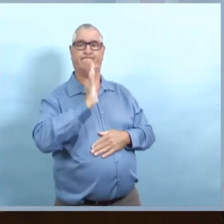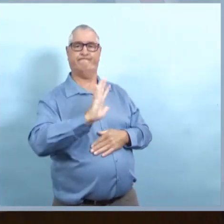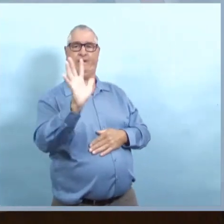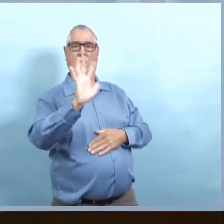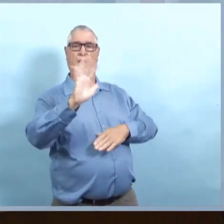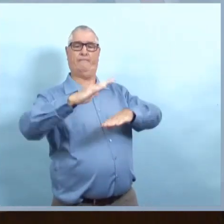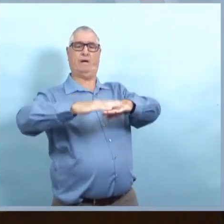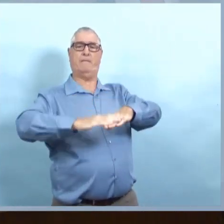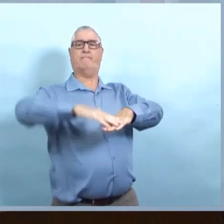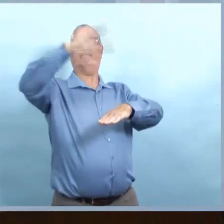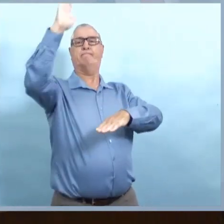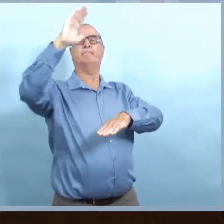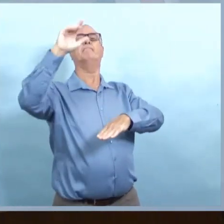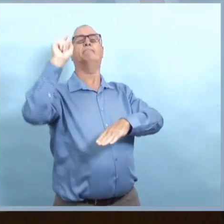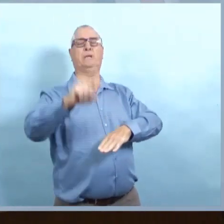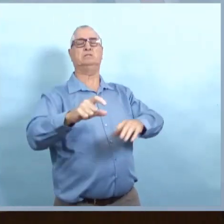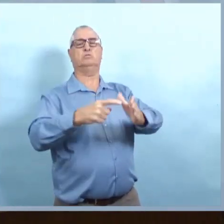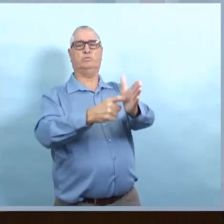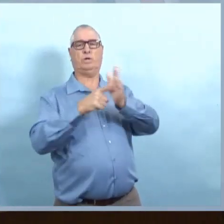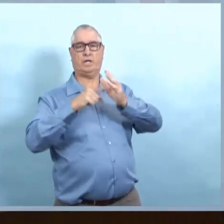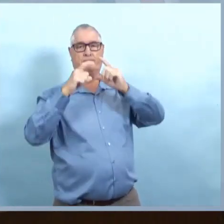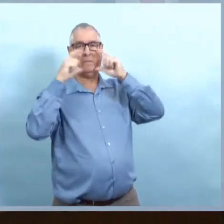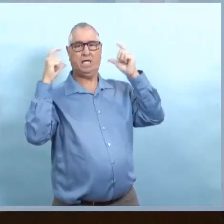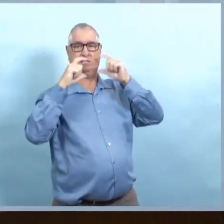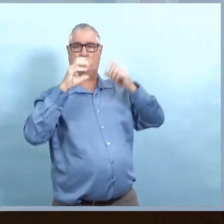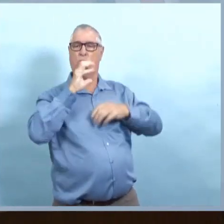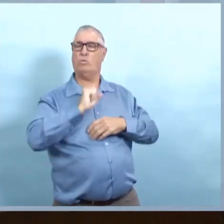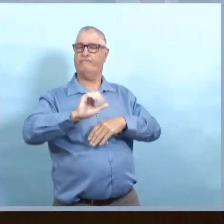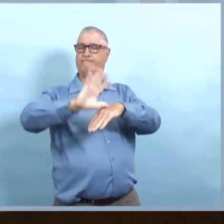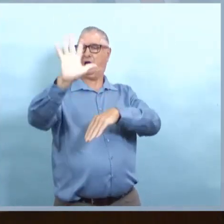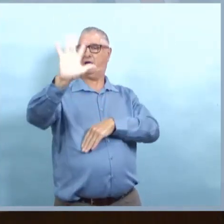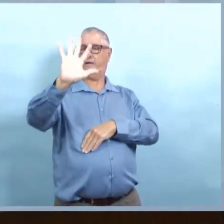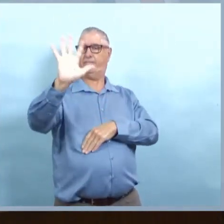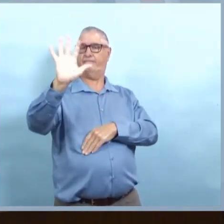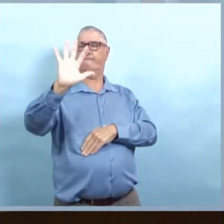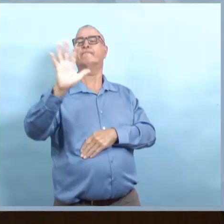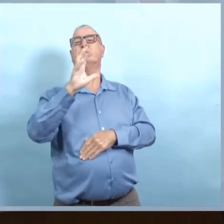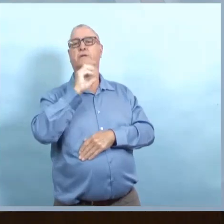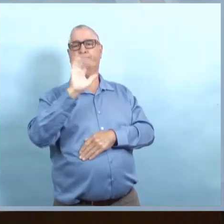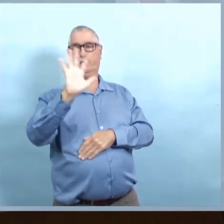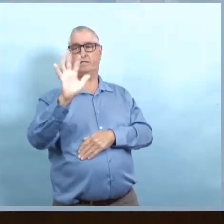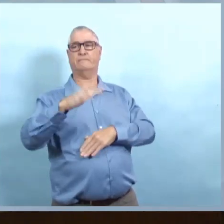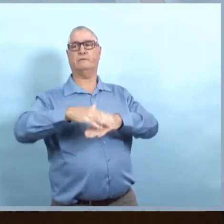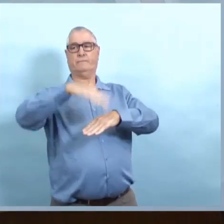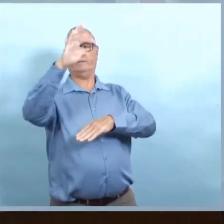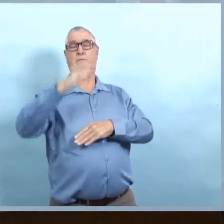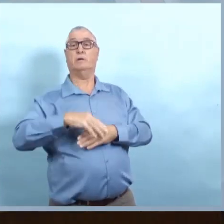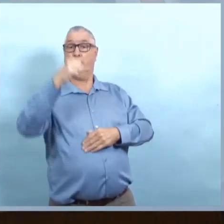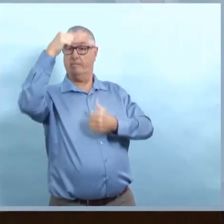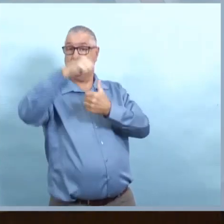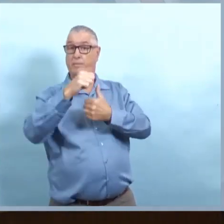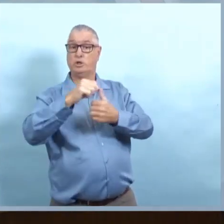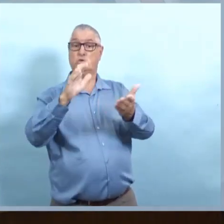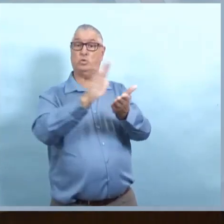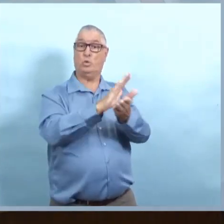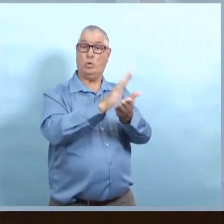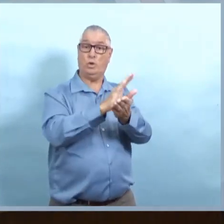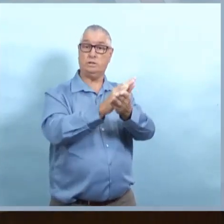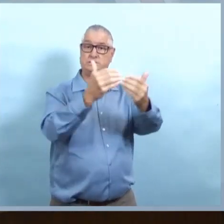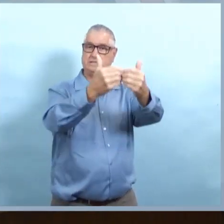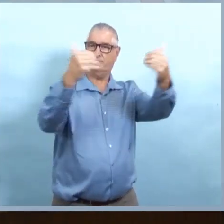pour la Ville en entier sur l'âge des personnes qui devraient porter un masque? En ce qui concerne, le port du masque obligatoire, c'est cinq ans et plus.